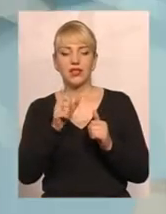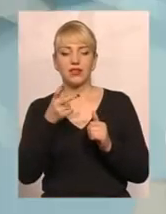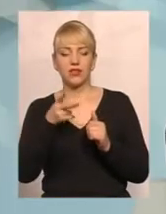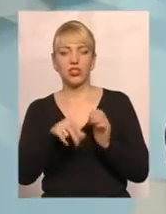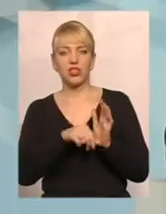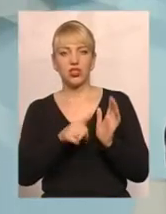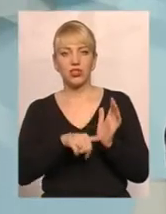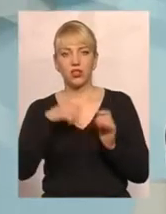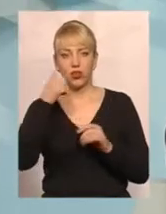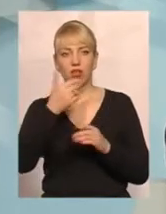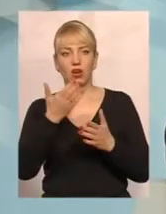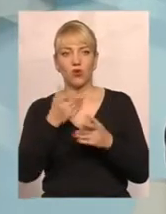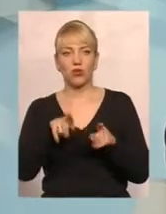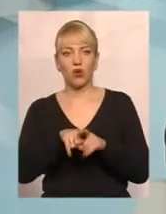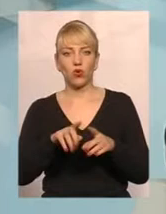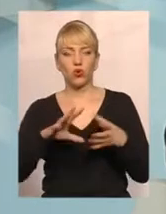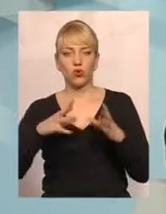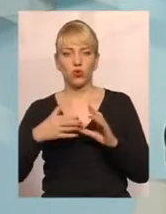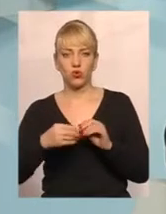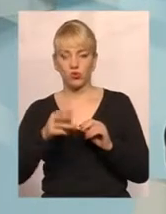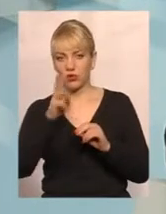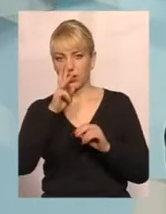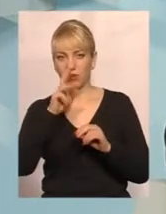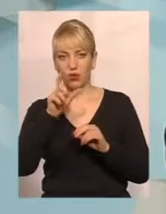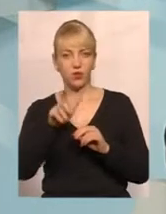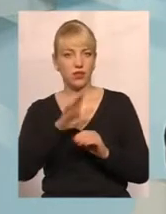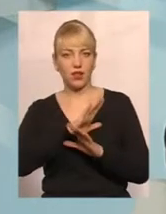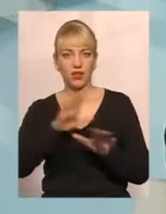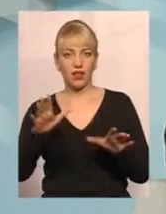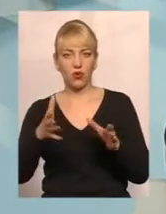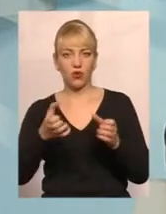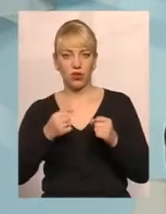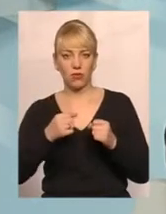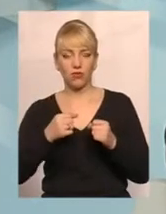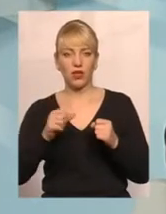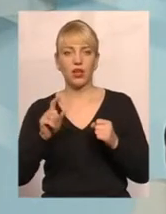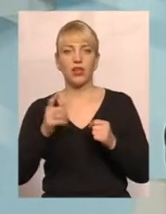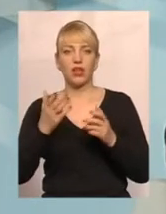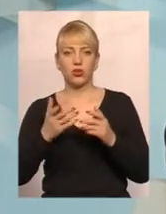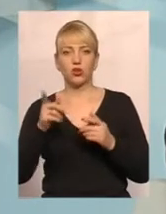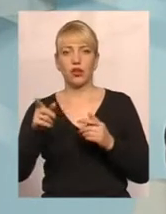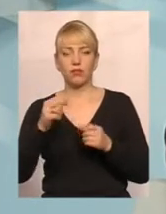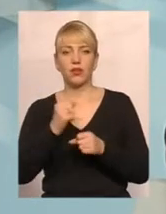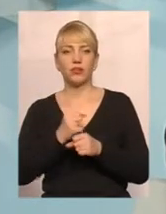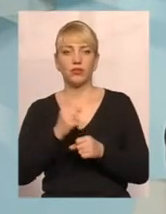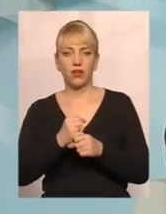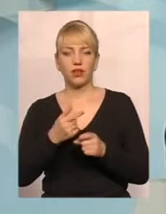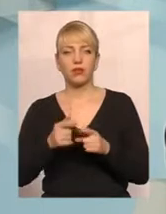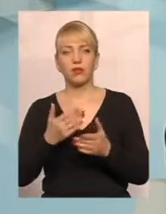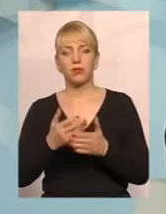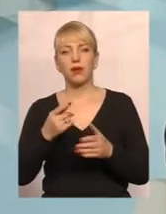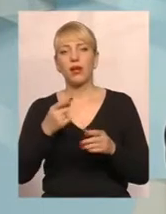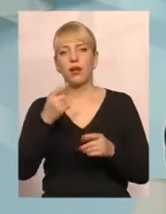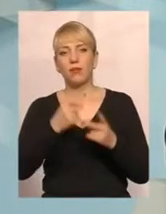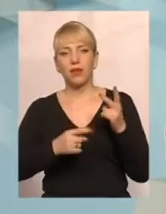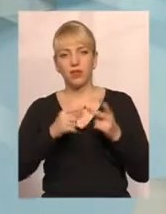якому, відповідно, такої суми зарплати людина не отримувала. Якщо вона працювала, допустимо, на мінімально отримувала, там, півтори